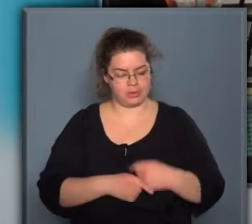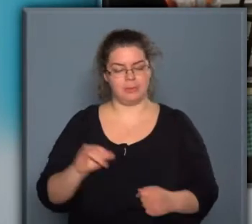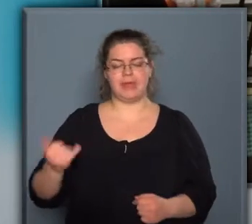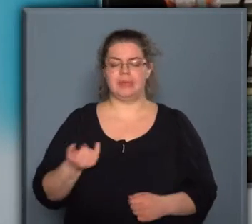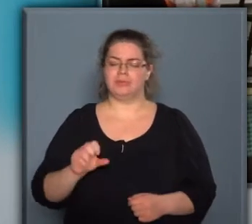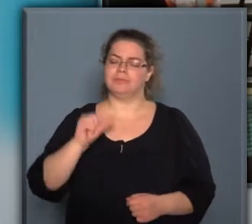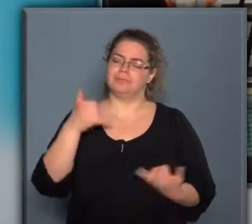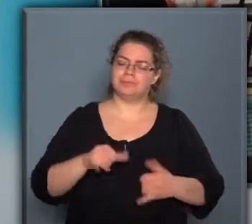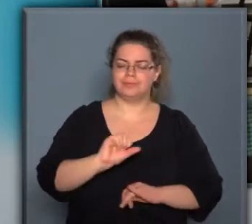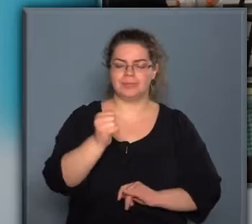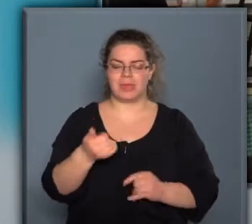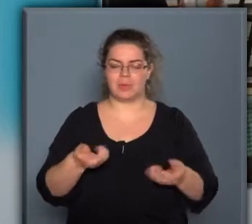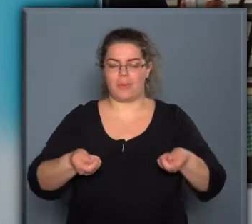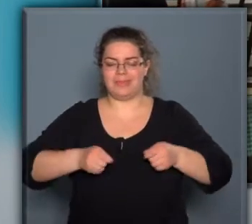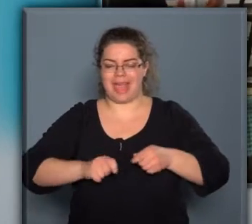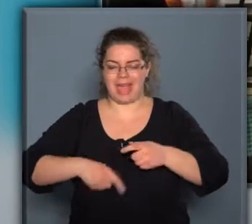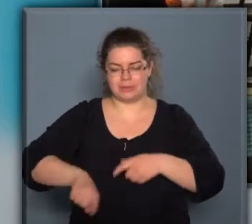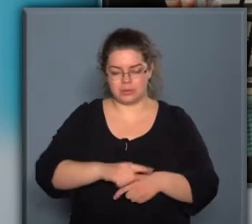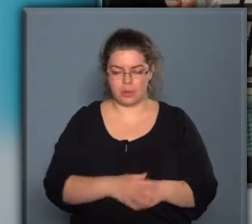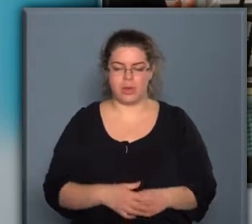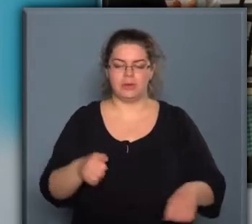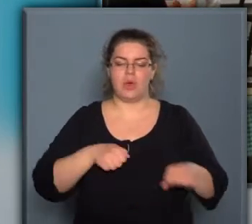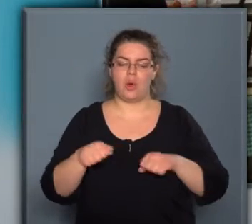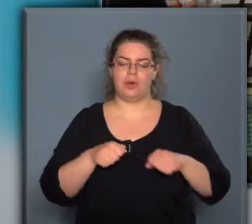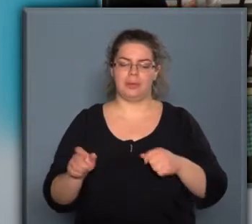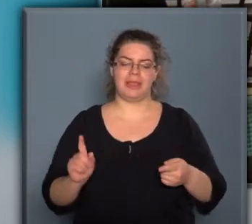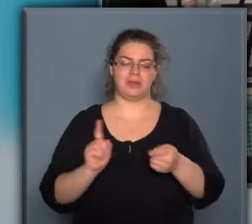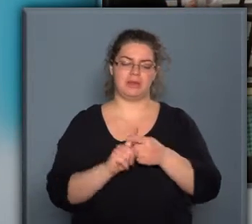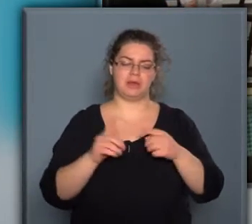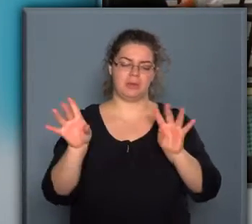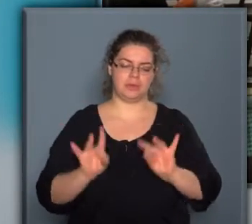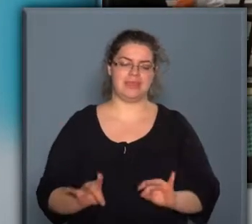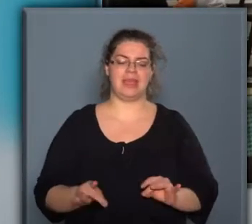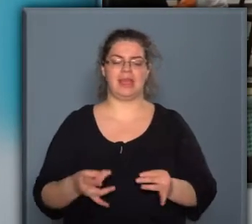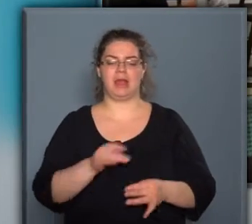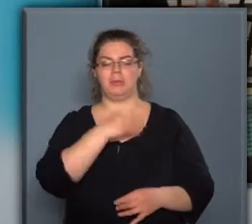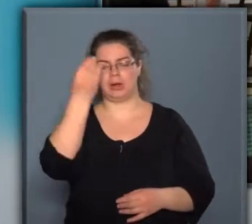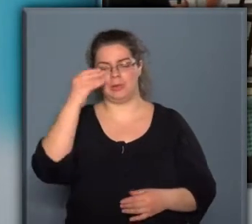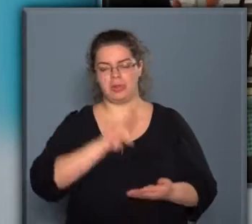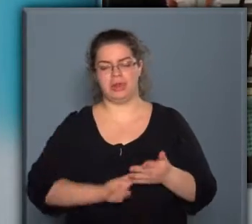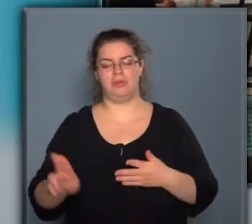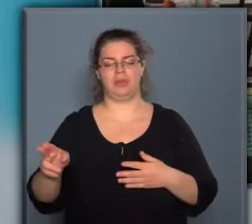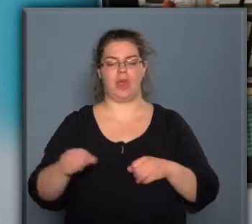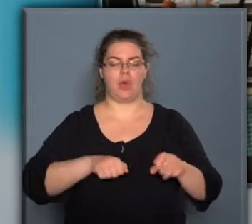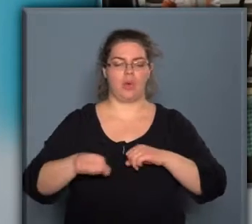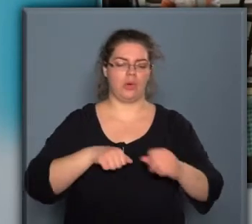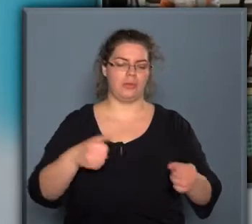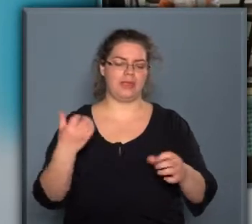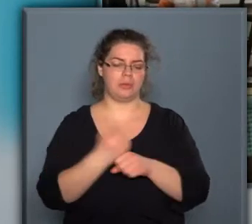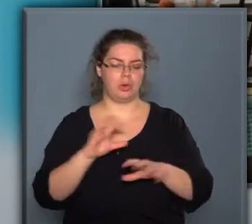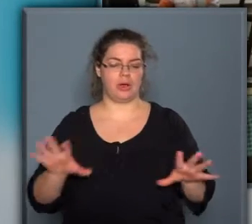először egy kicsit zárt körben az önkormányzat szartó cégek, a polgármesterivatal önkormányzat